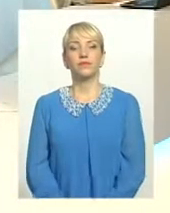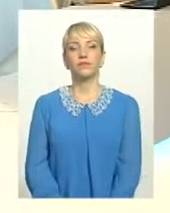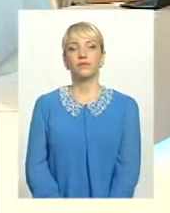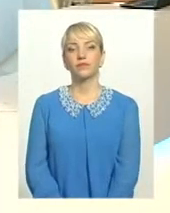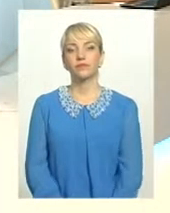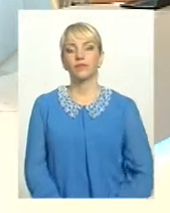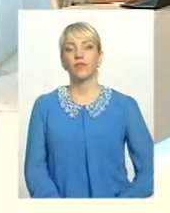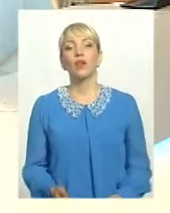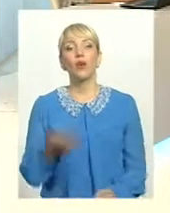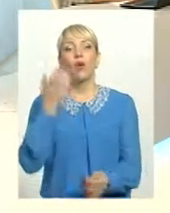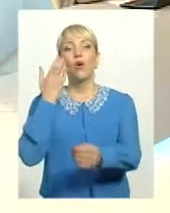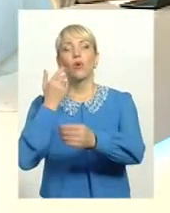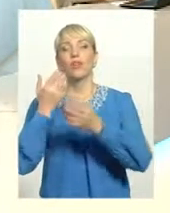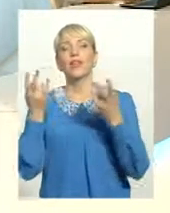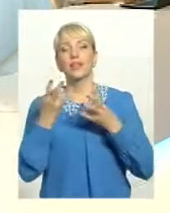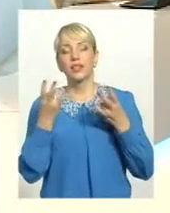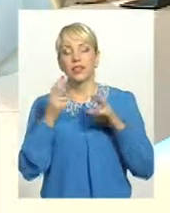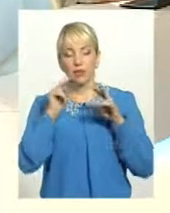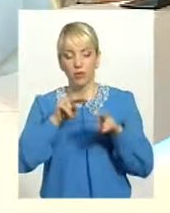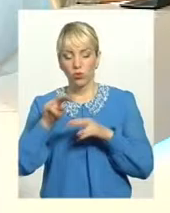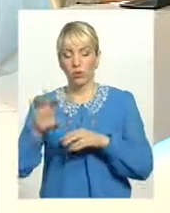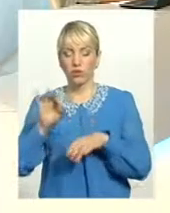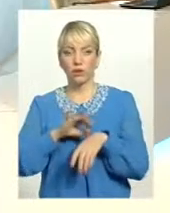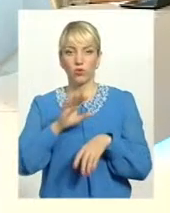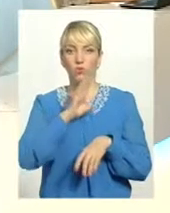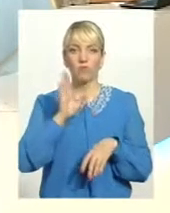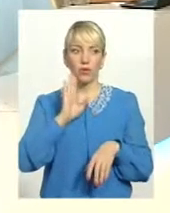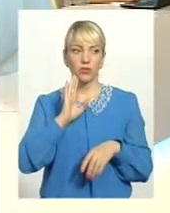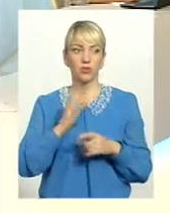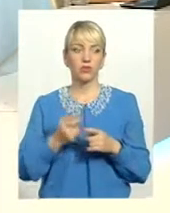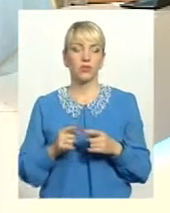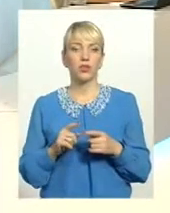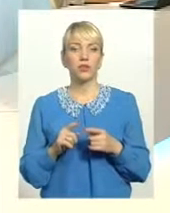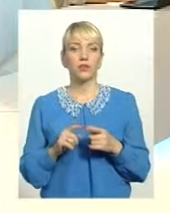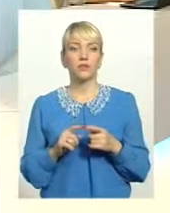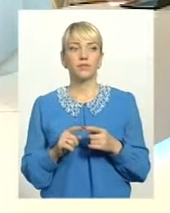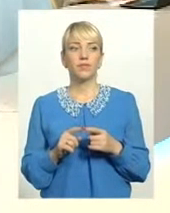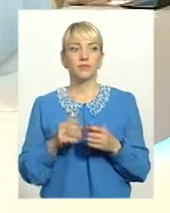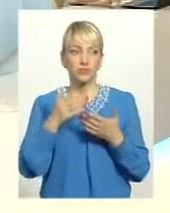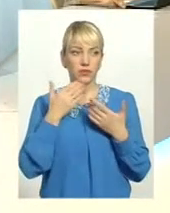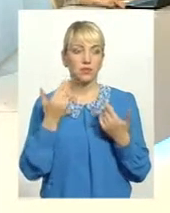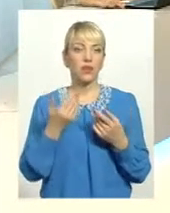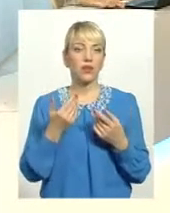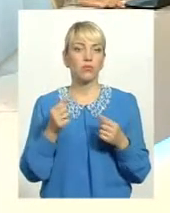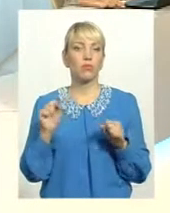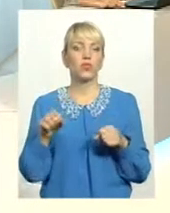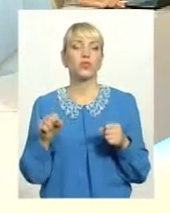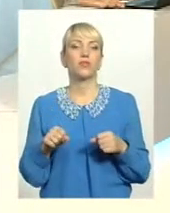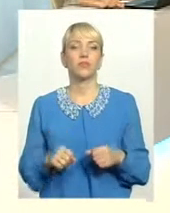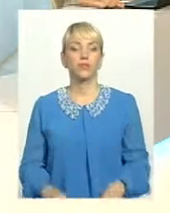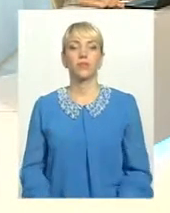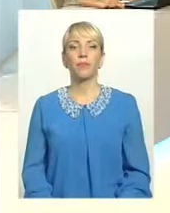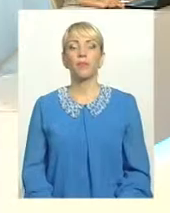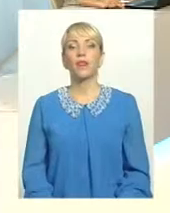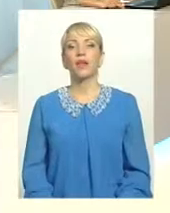Коли треба, догляд за хворою матірю, батько. Не маєш можливості. Скажіть, будь ласка, на